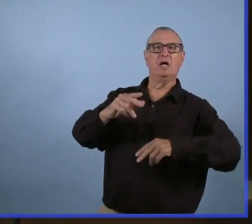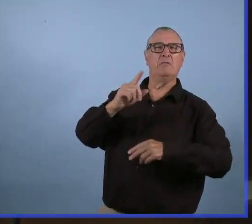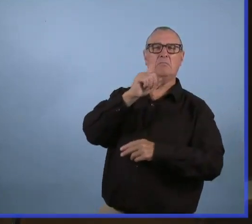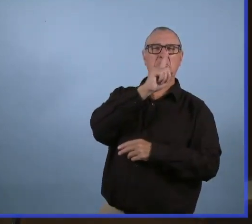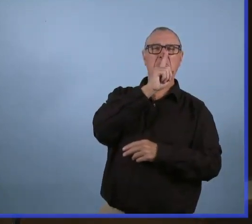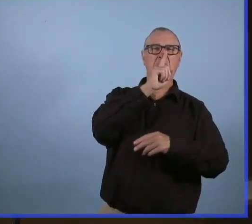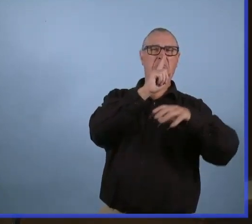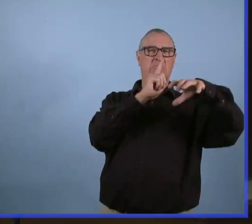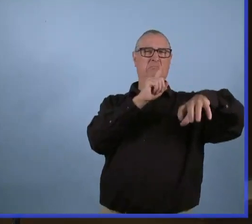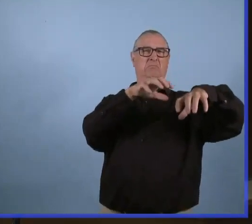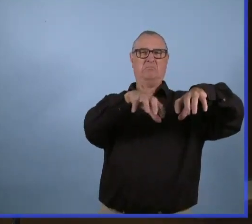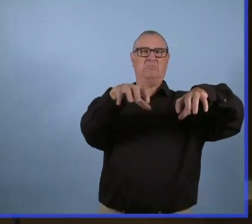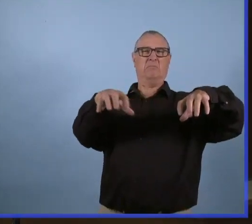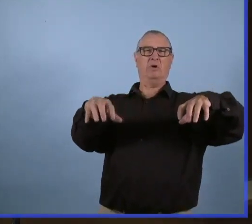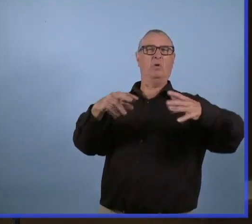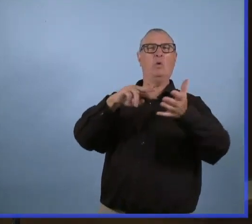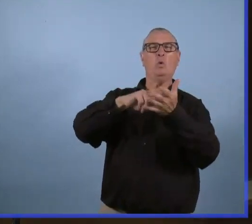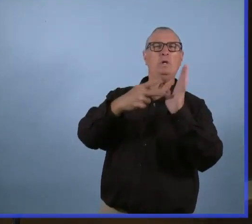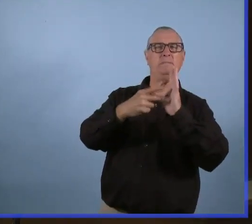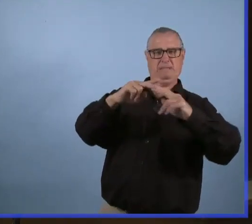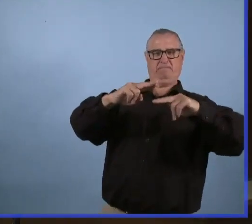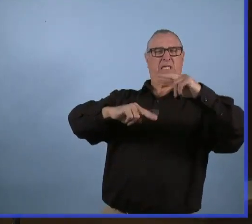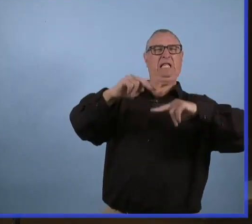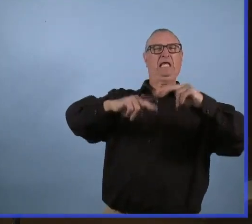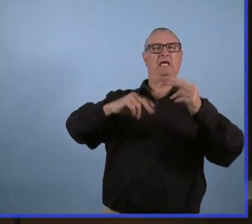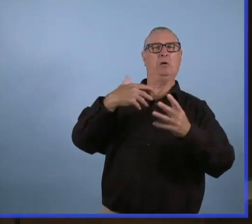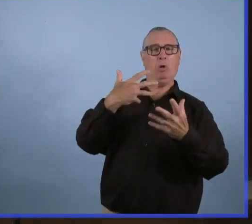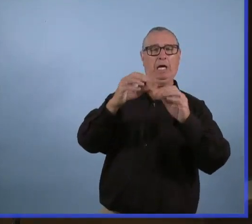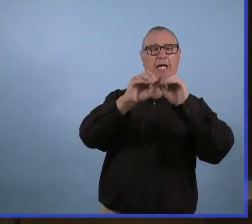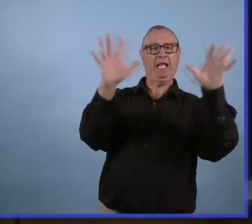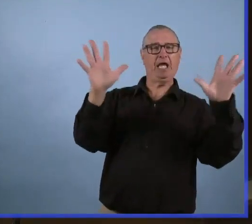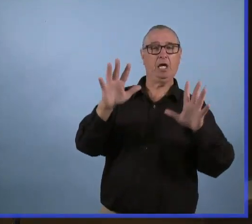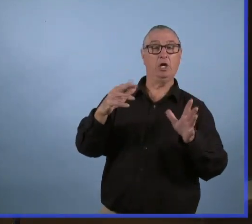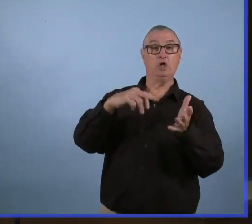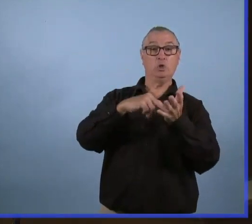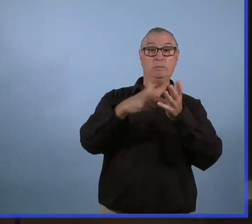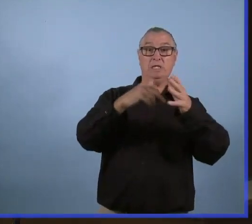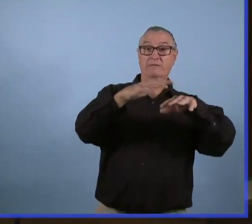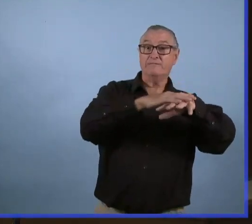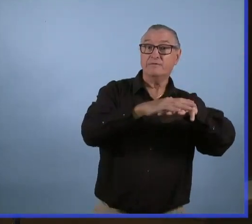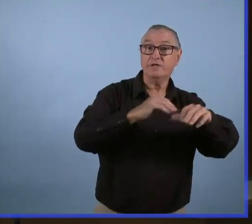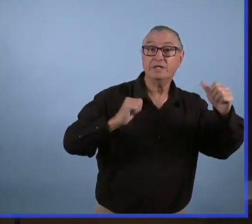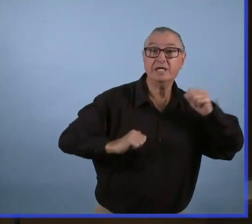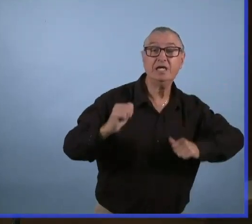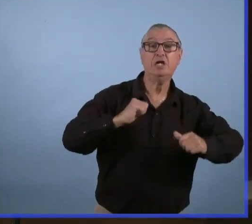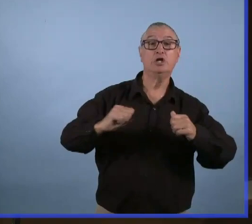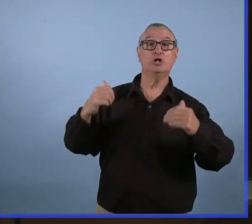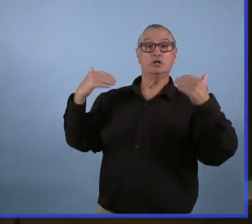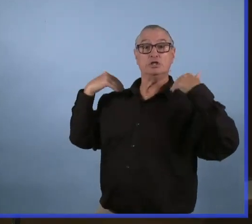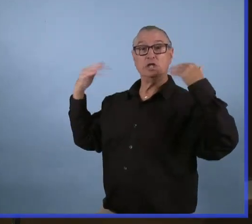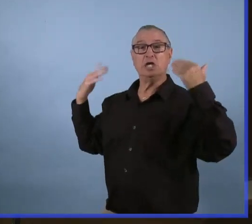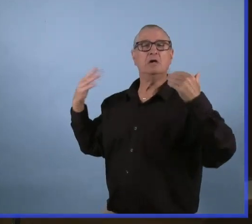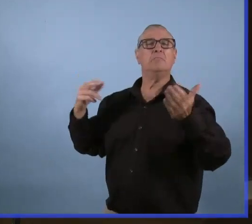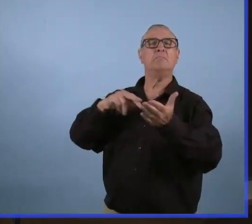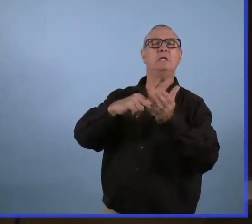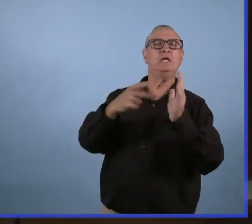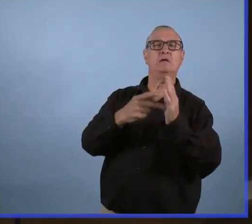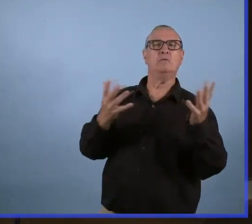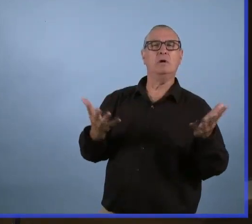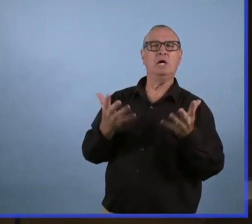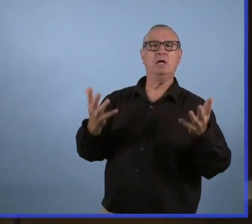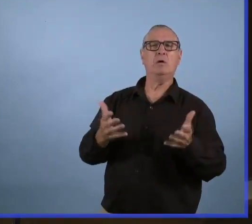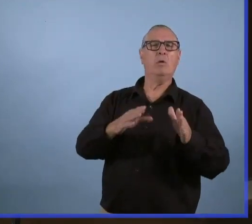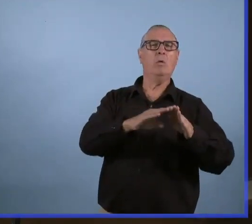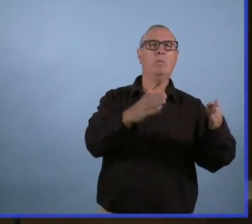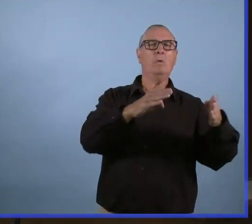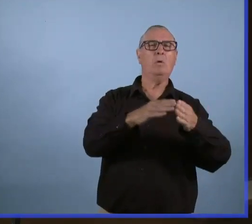Je ne comprends pas ce que veut dire établissement, mais est-ce que ça pourrait être les cinémas, les casinos ? Est-ce que ça veut dire qu'ils